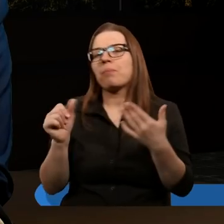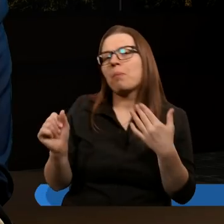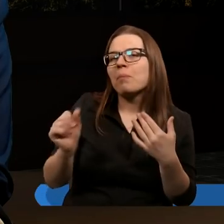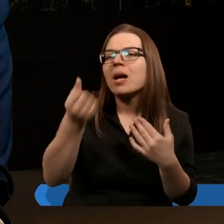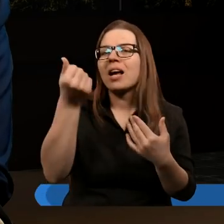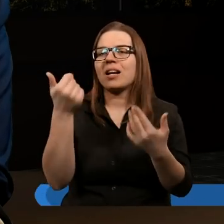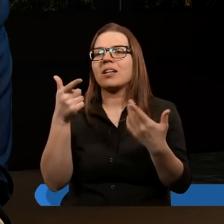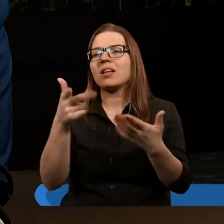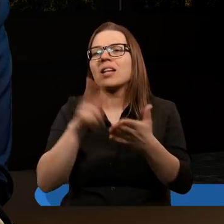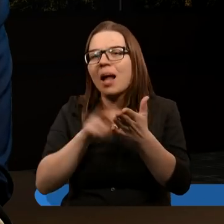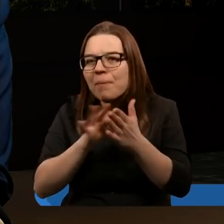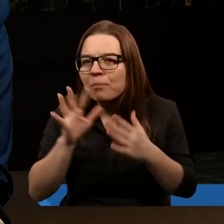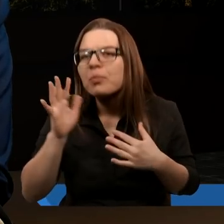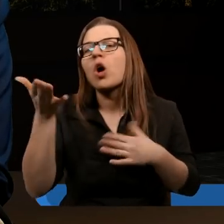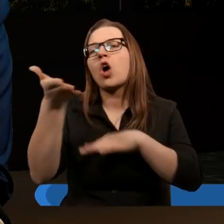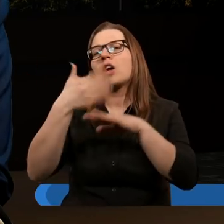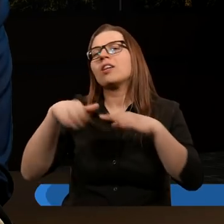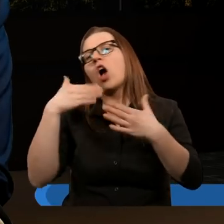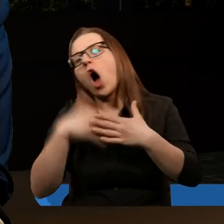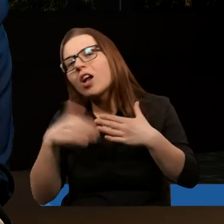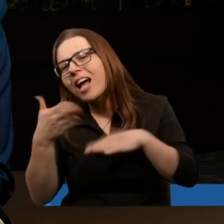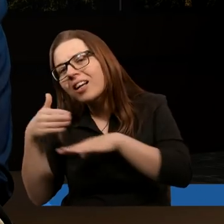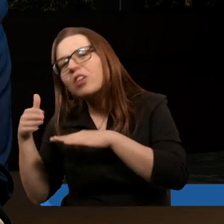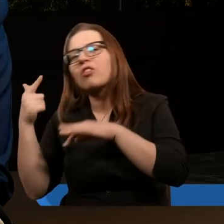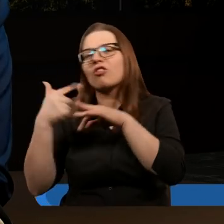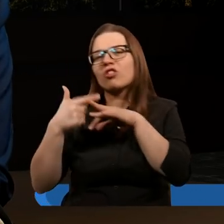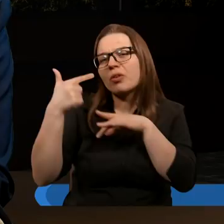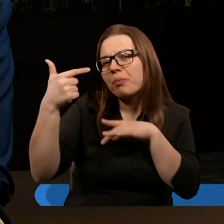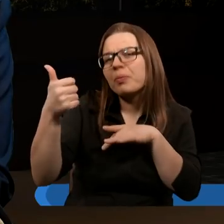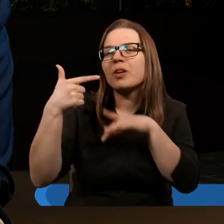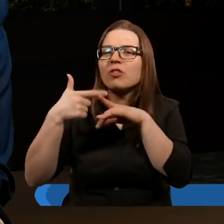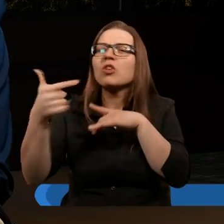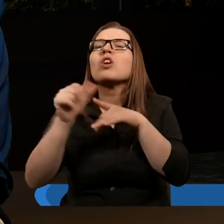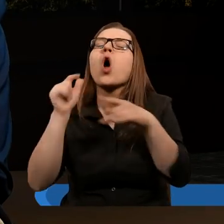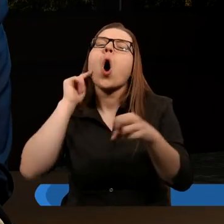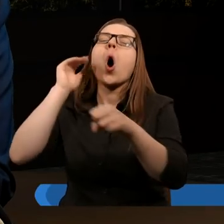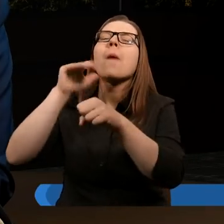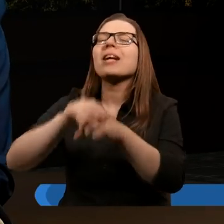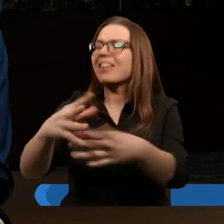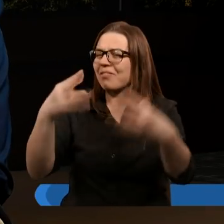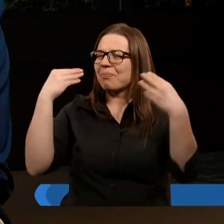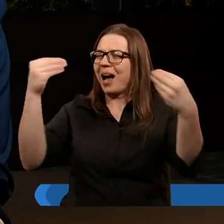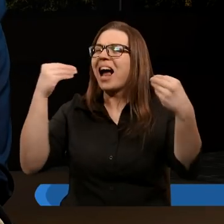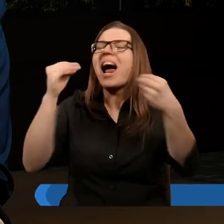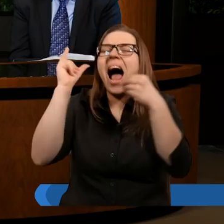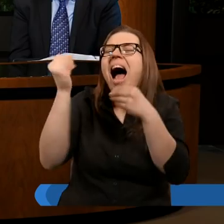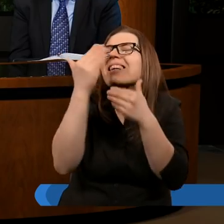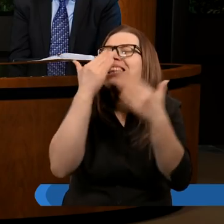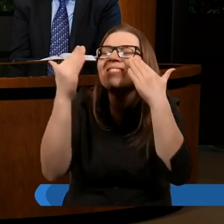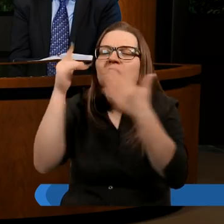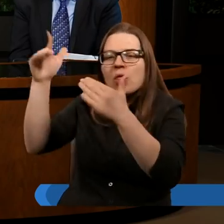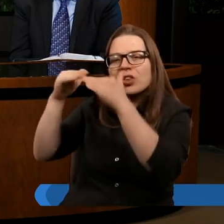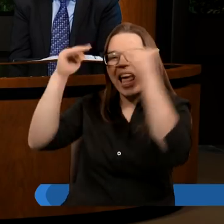pierwszy, na pewno piąty rozdział, ostatnie rozdziały, dwudziesty pierwszy, gdzie są te piękne obietnice, jak będzie wyglądała ta